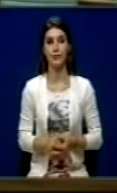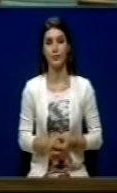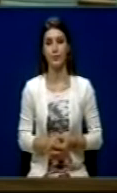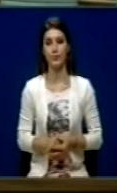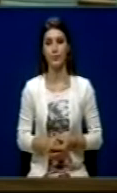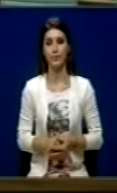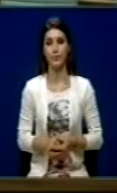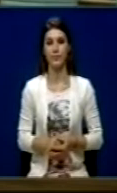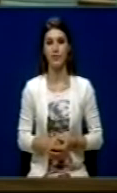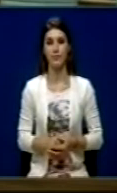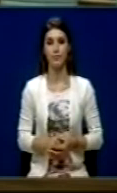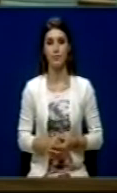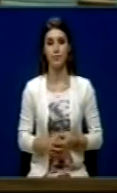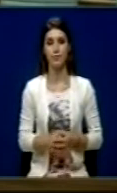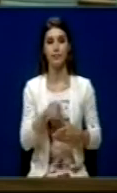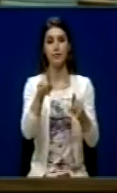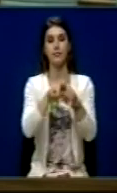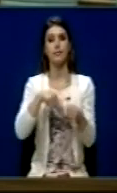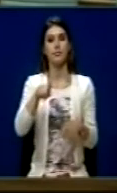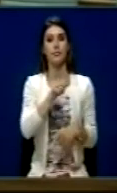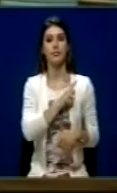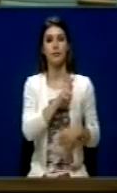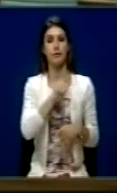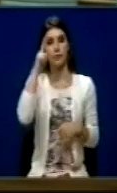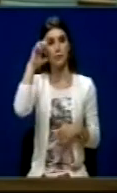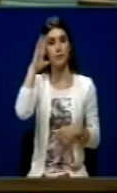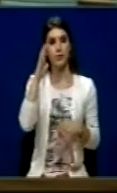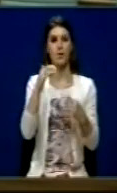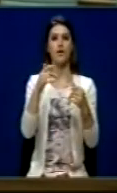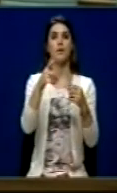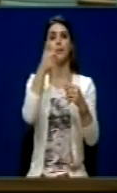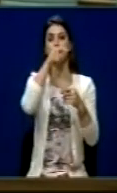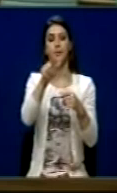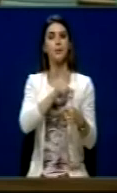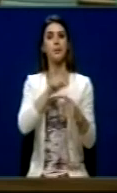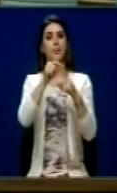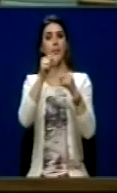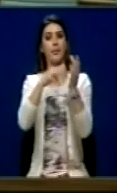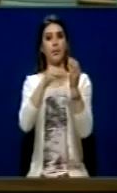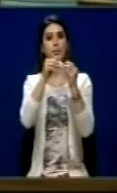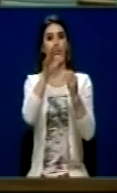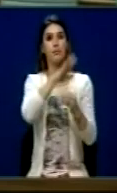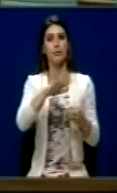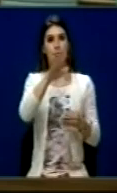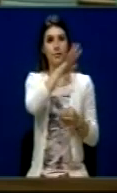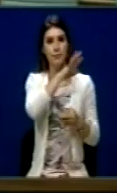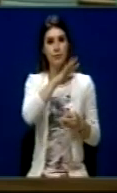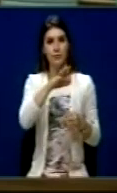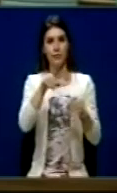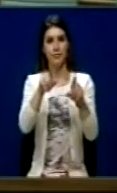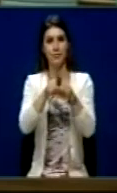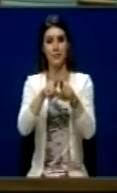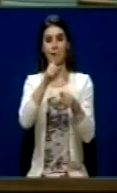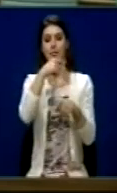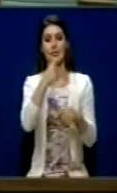Dhe madje, si mund të pritin nga kërëministri thasin, dë njëndim për juve shqiptarve të Ljuginës e Preshevës, kur ishte i njëti i cili u tërprua dhe u shgënjën nga ju